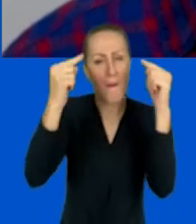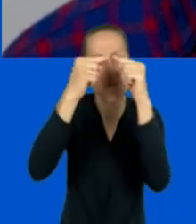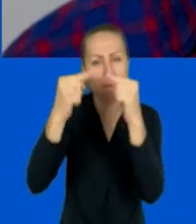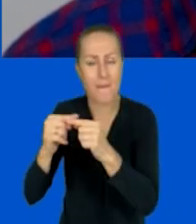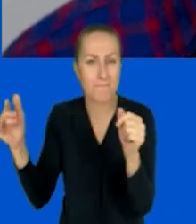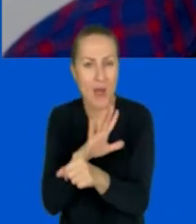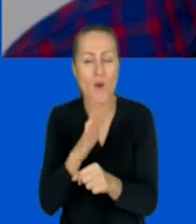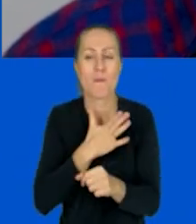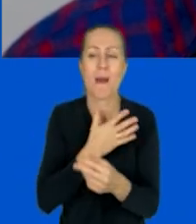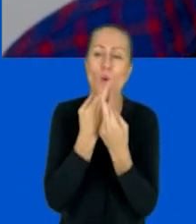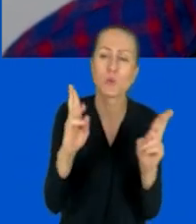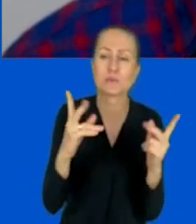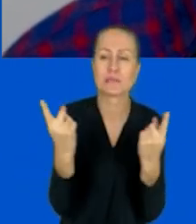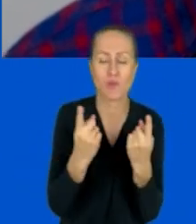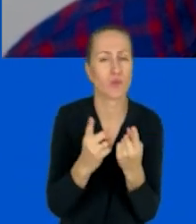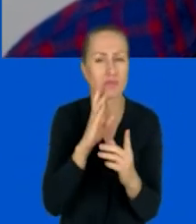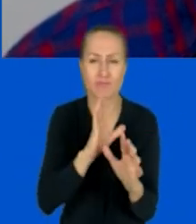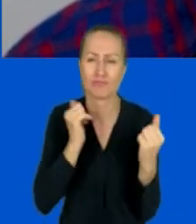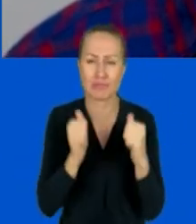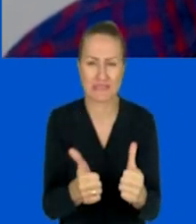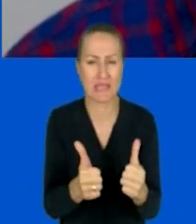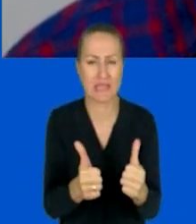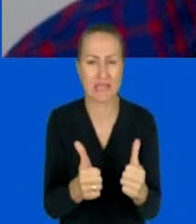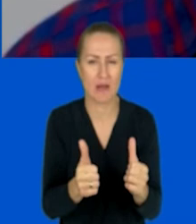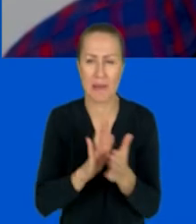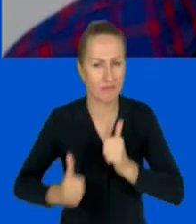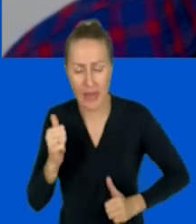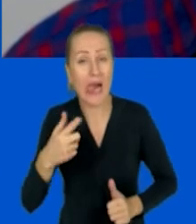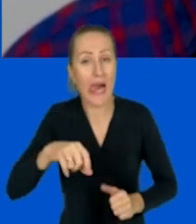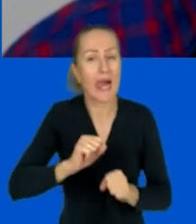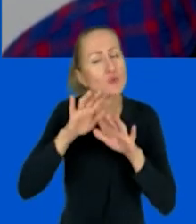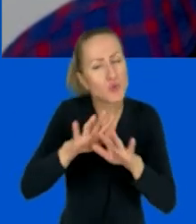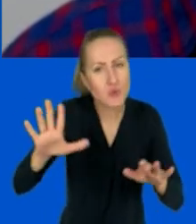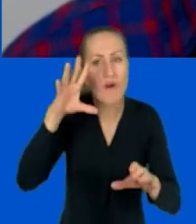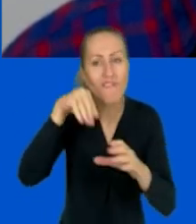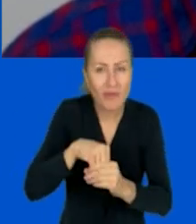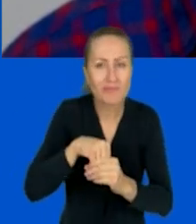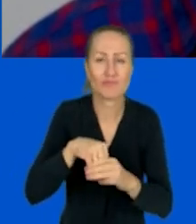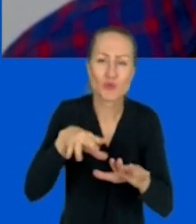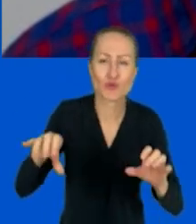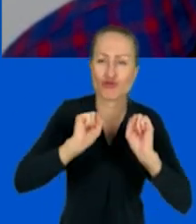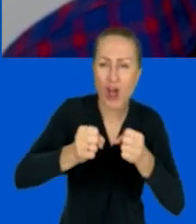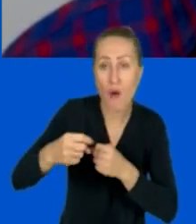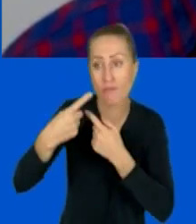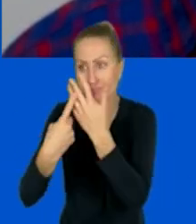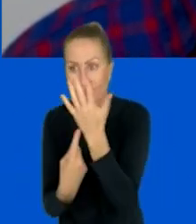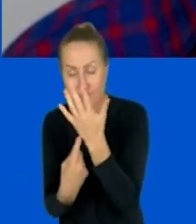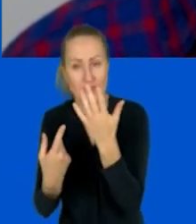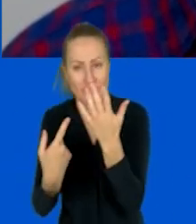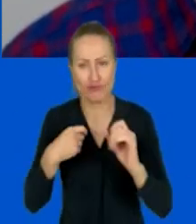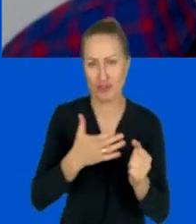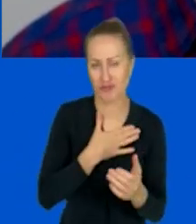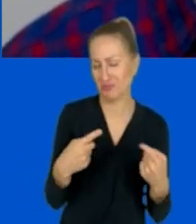przetestowane, bo w różnych sytuacjach mnie nie zawiodły i mają ogromną ilość funkcjonalności, które dla mnie